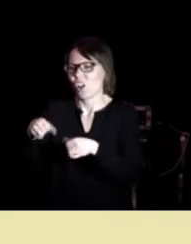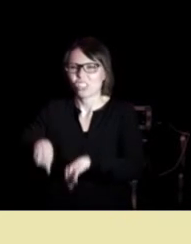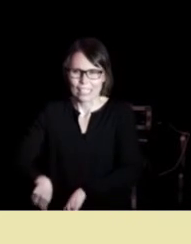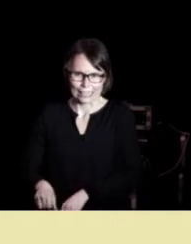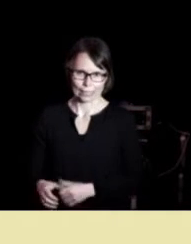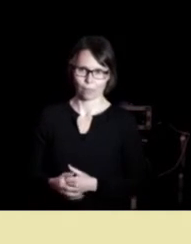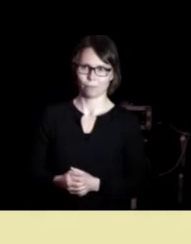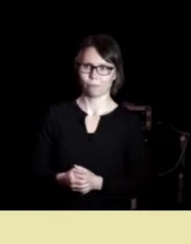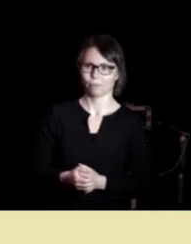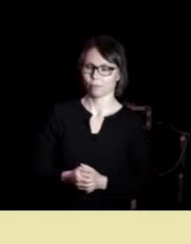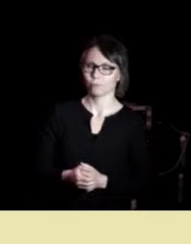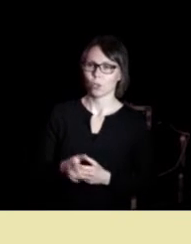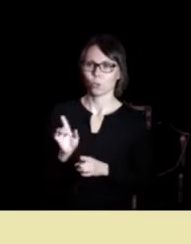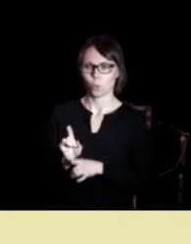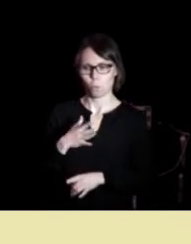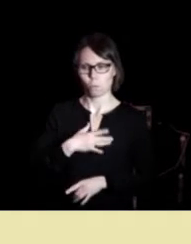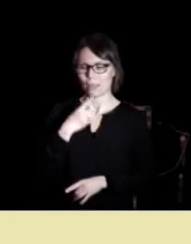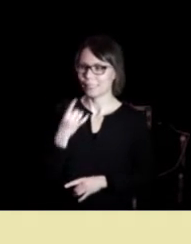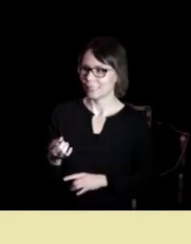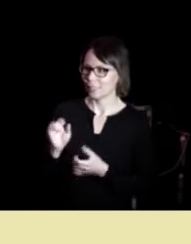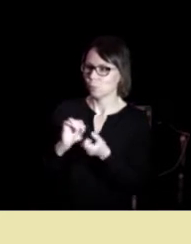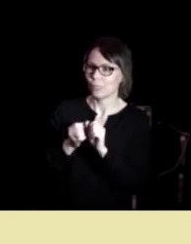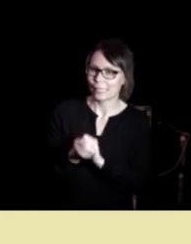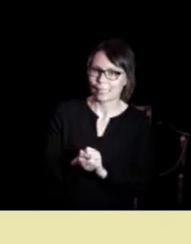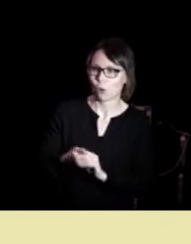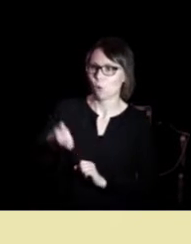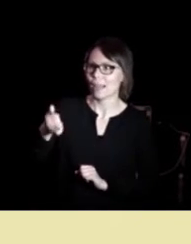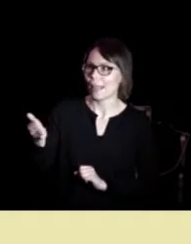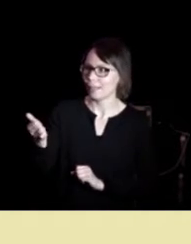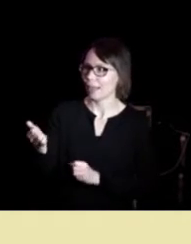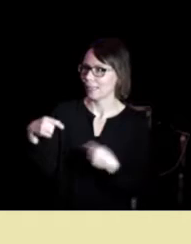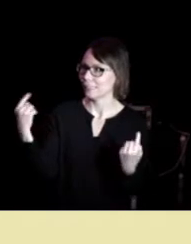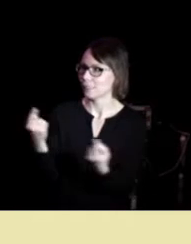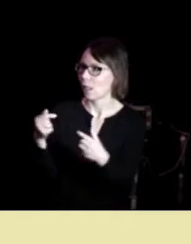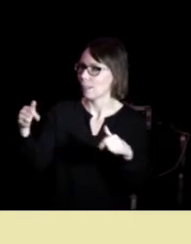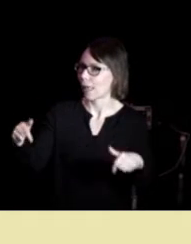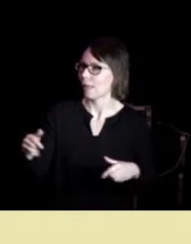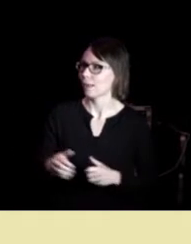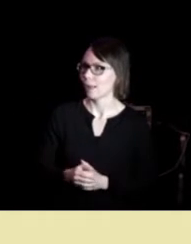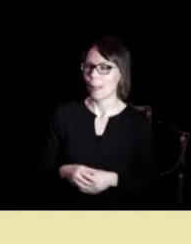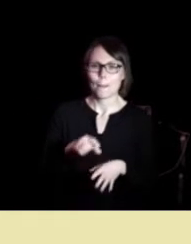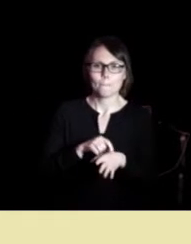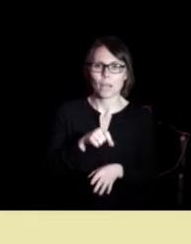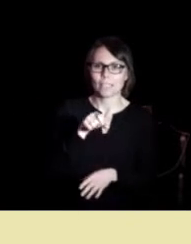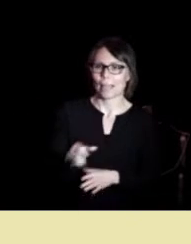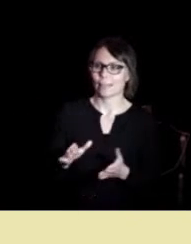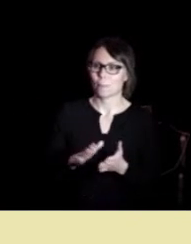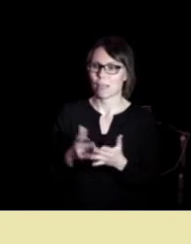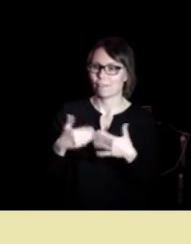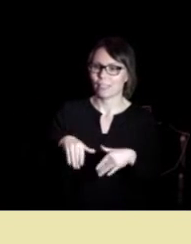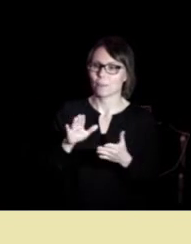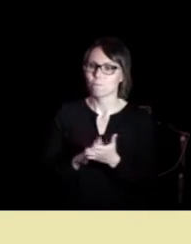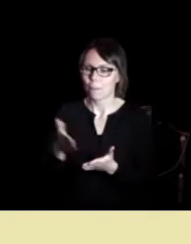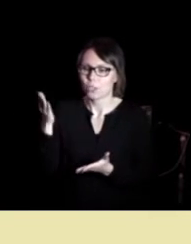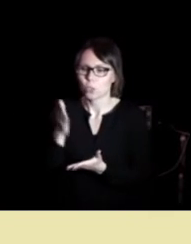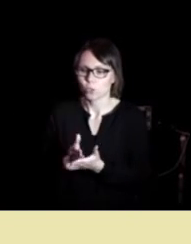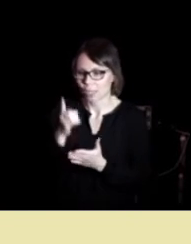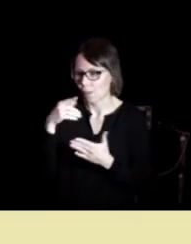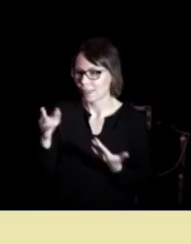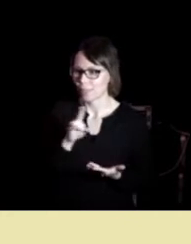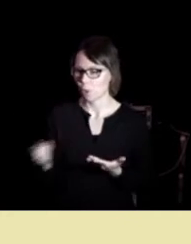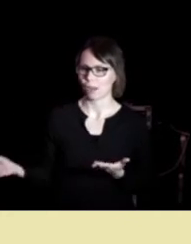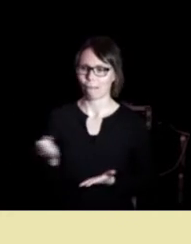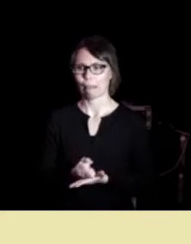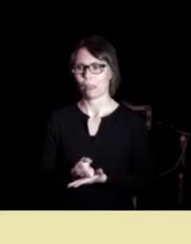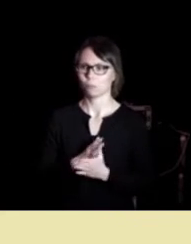og derfor vil jeg si til politikere og ledere i salen pasientmedvikning ved beslutninger kan ikke bare